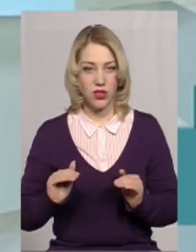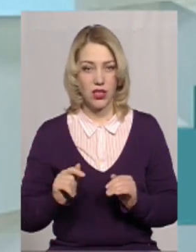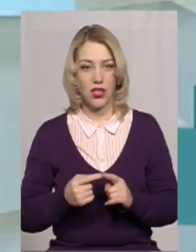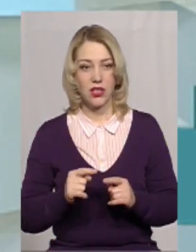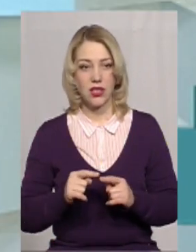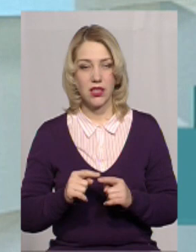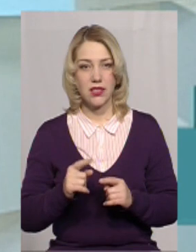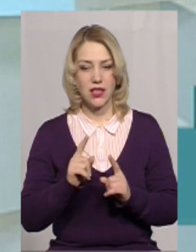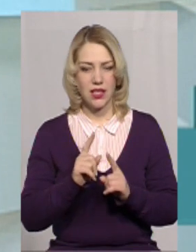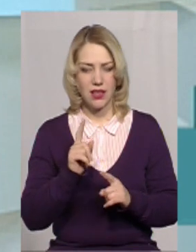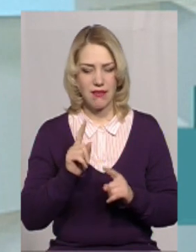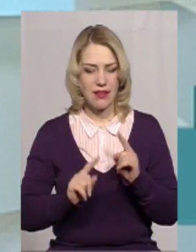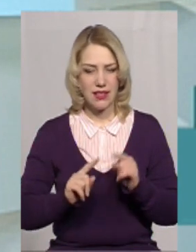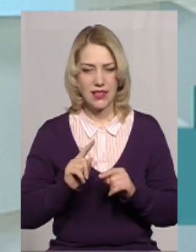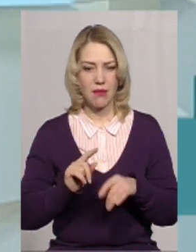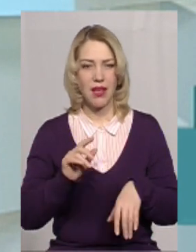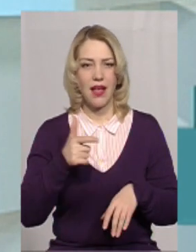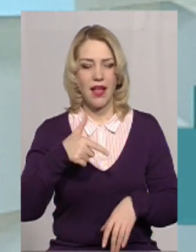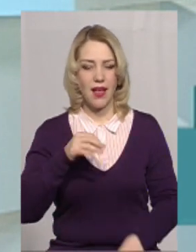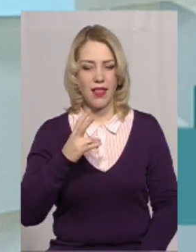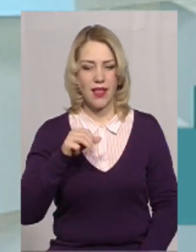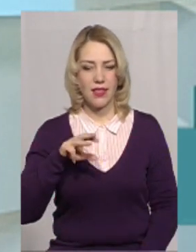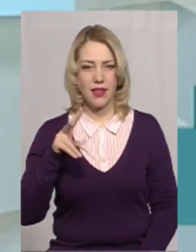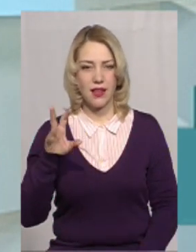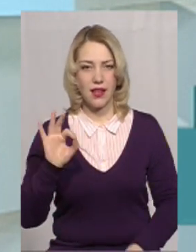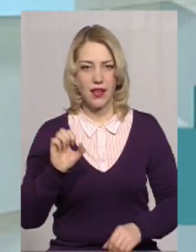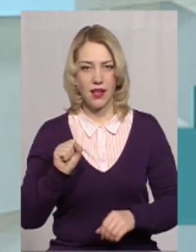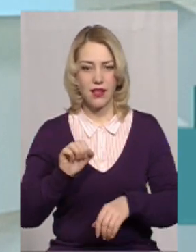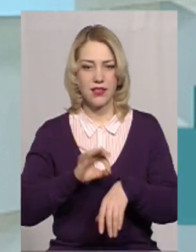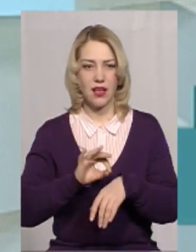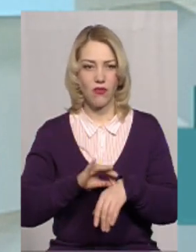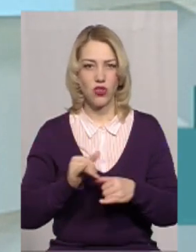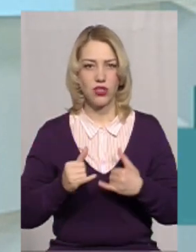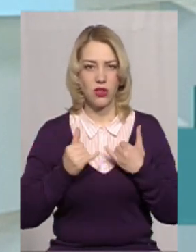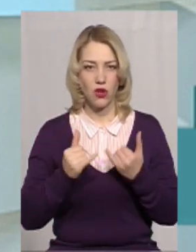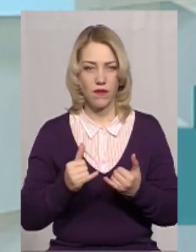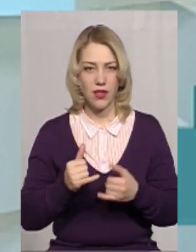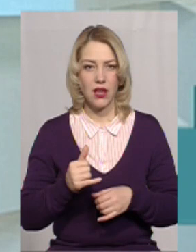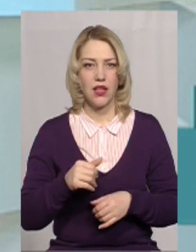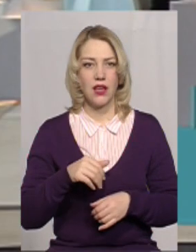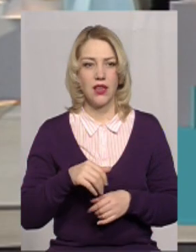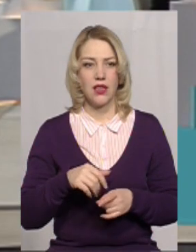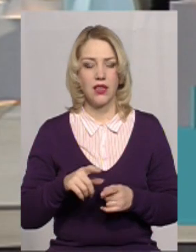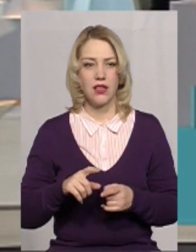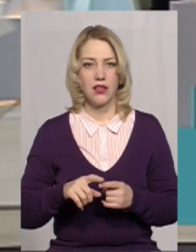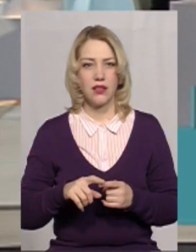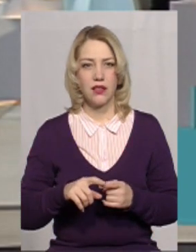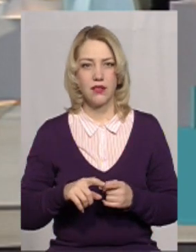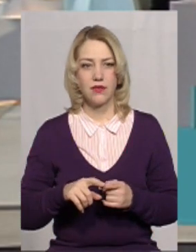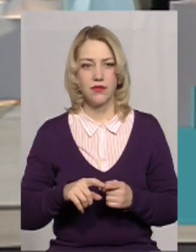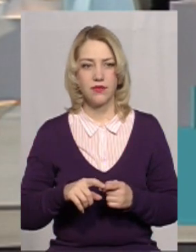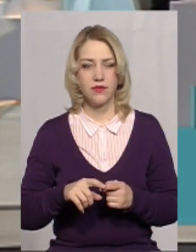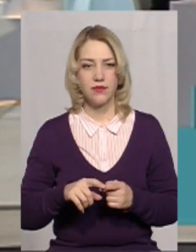з рідкісним генетичним захворюванням. І, шановна пані Тетяна Василик, яку я зараз